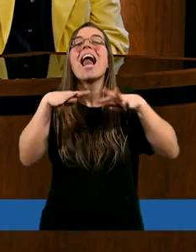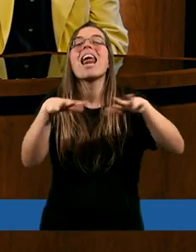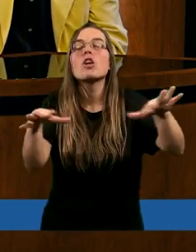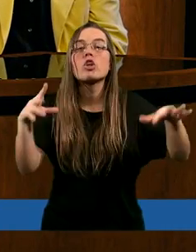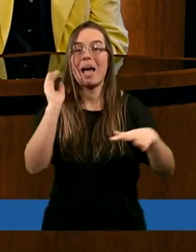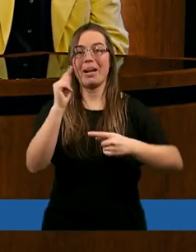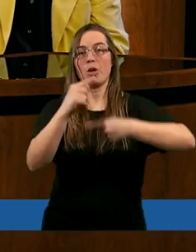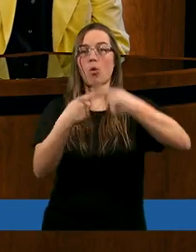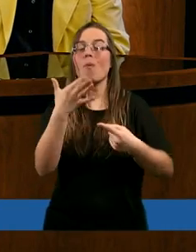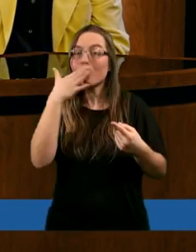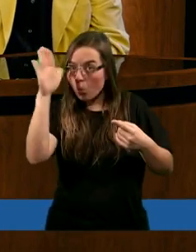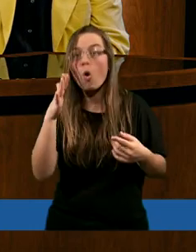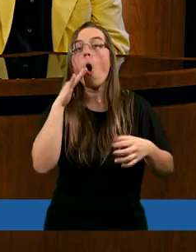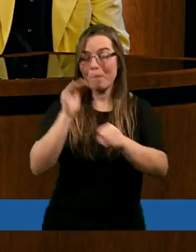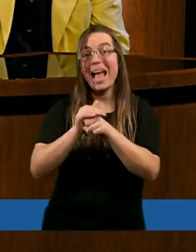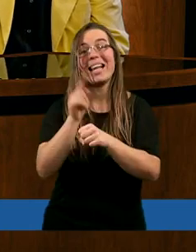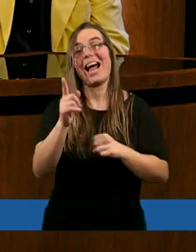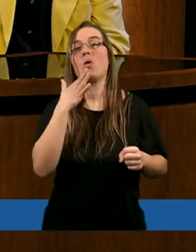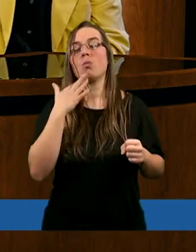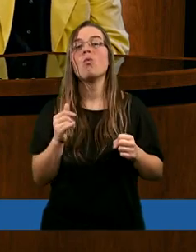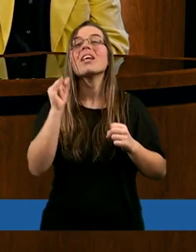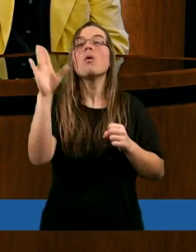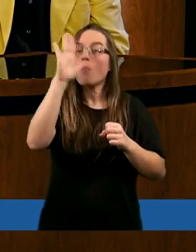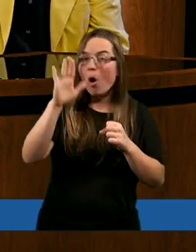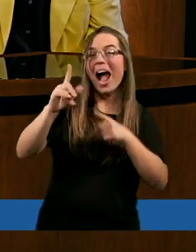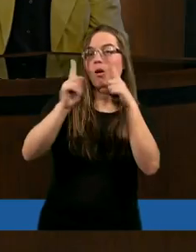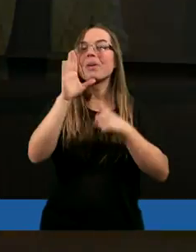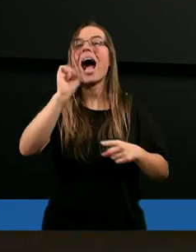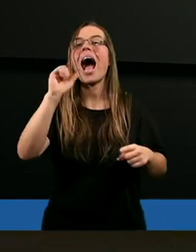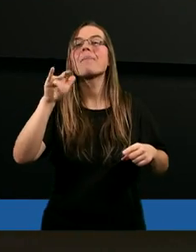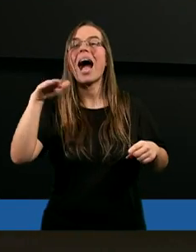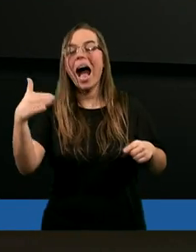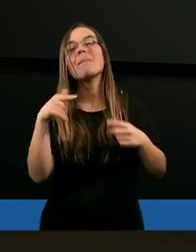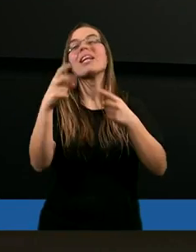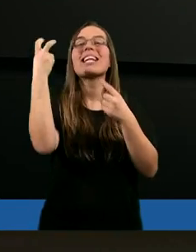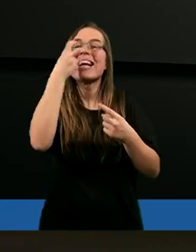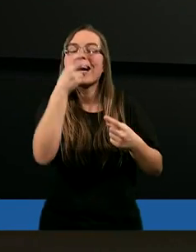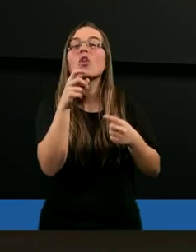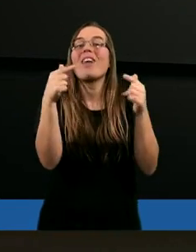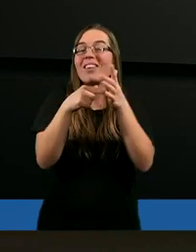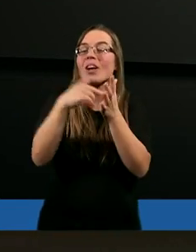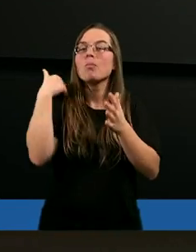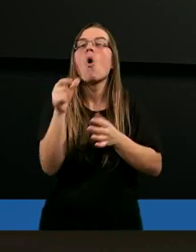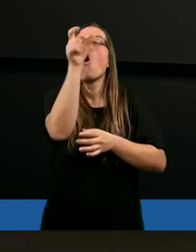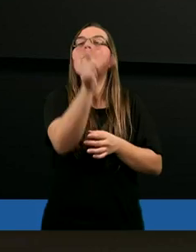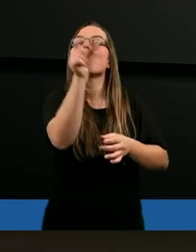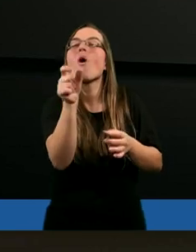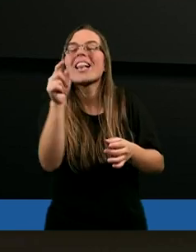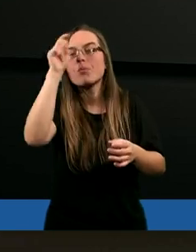jego potomstwo. To ta cudowna rozmowa Pana Boga z Abrahamem. Zainteresowanie pojedynczym człowiekiem.